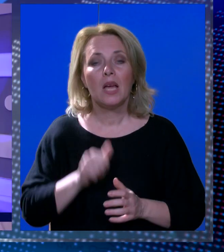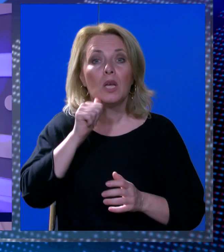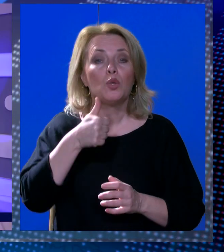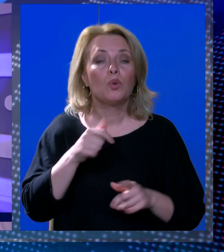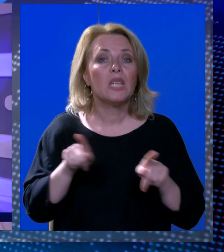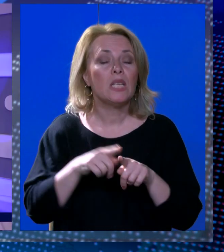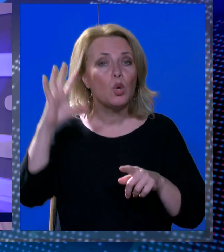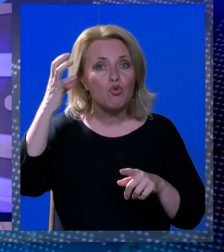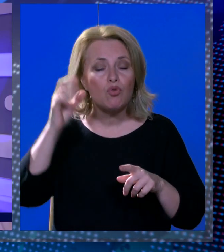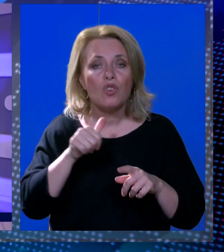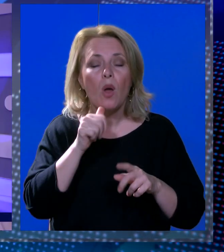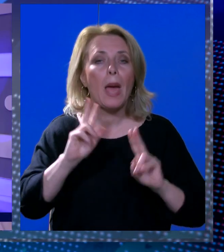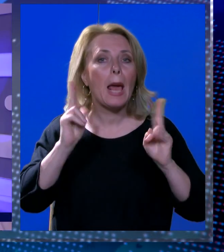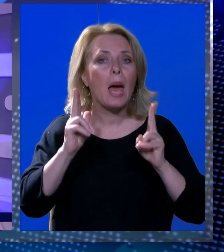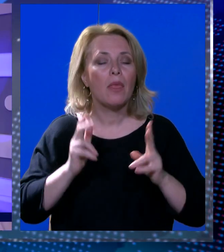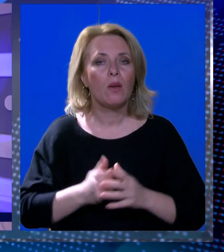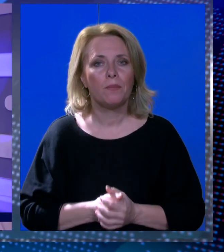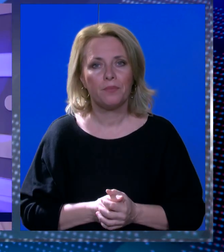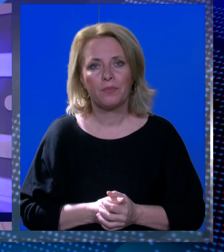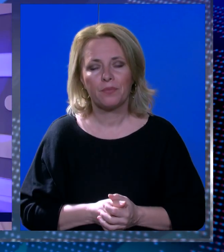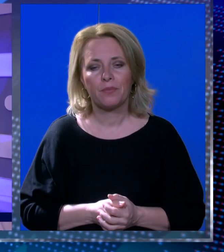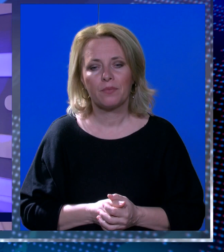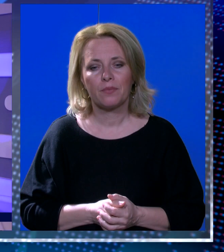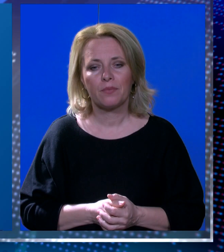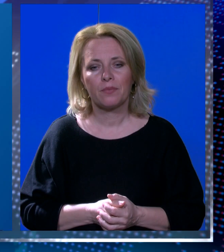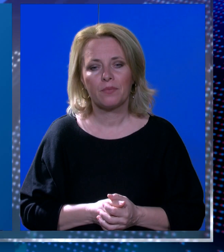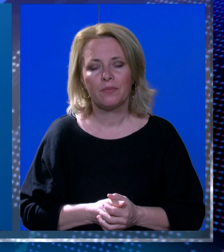I sutra sunčano i hladno. Detaljnije je u nastavku.